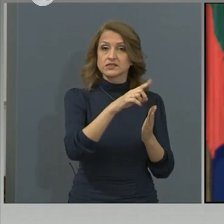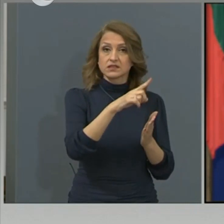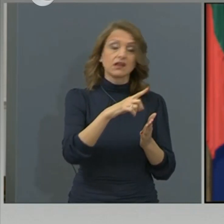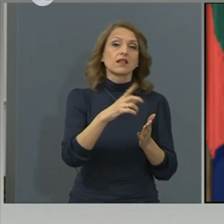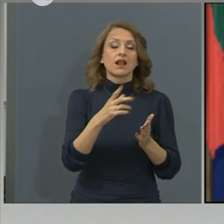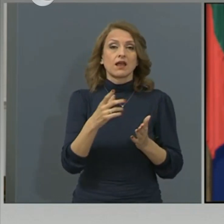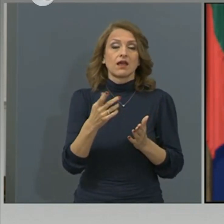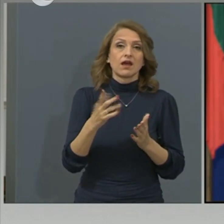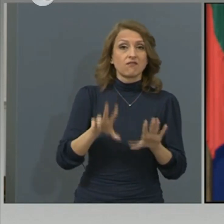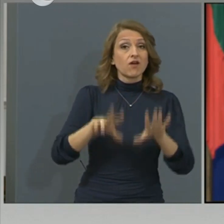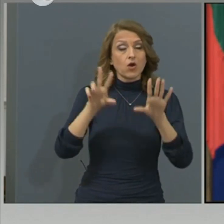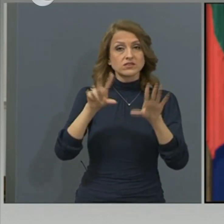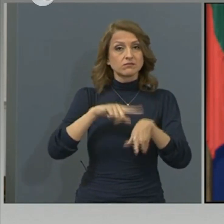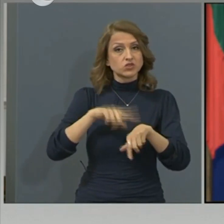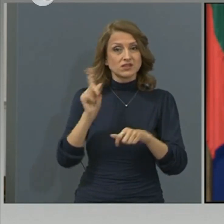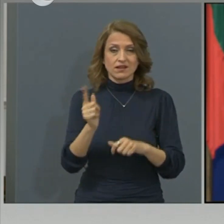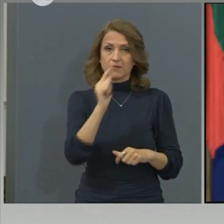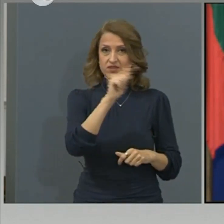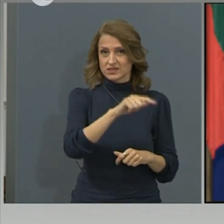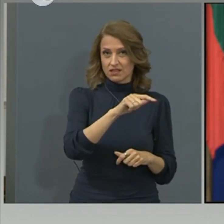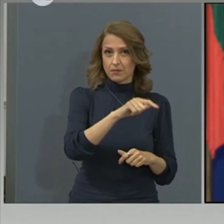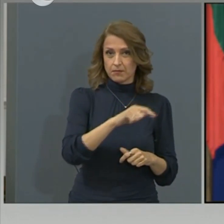защото в 8 часа трябва да са там.